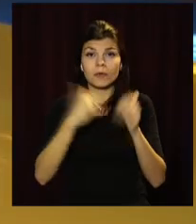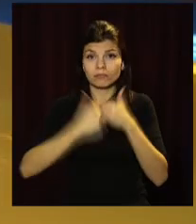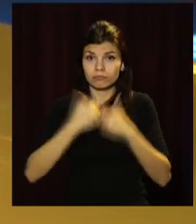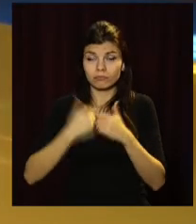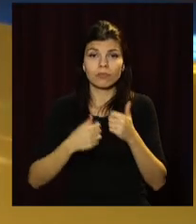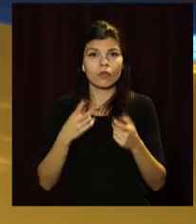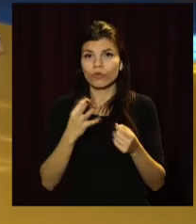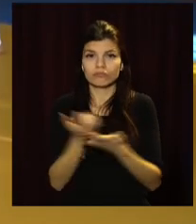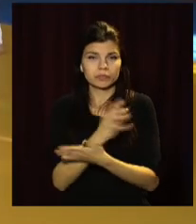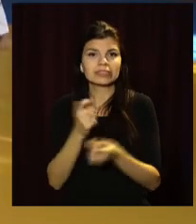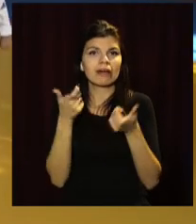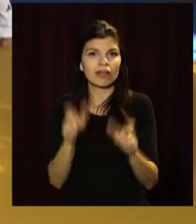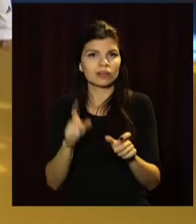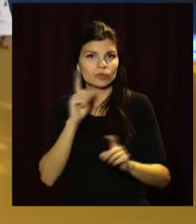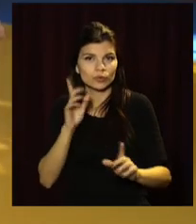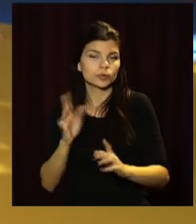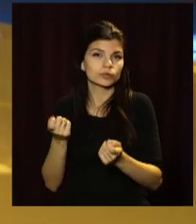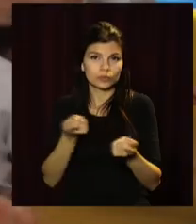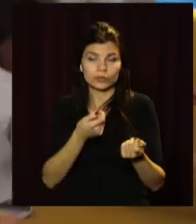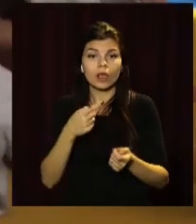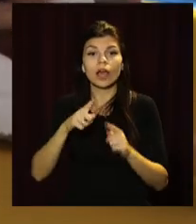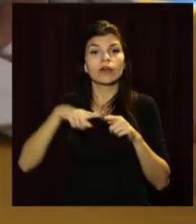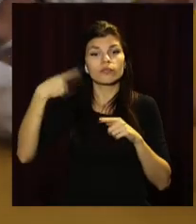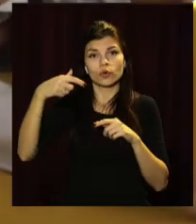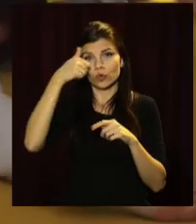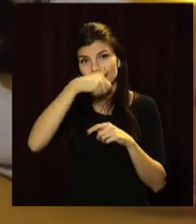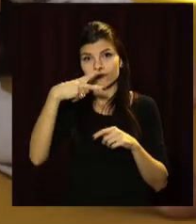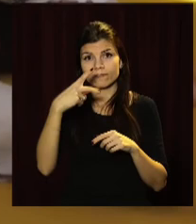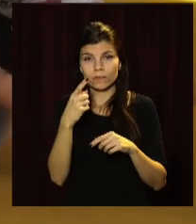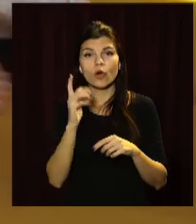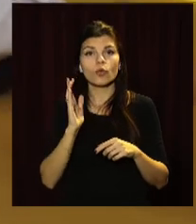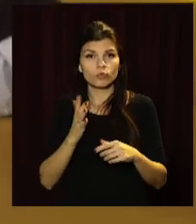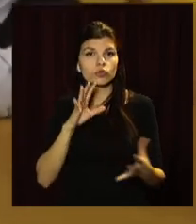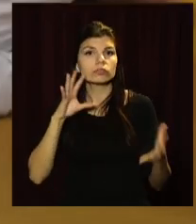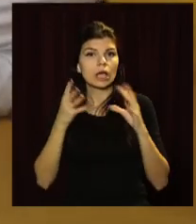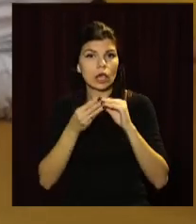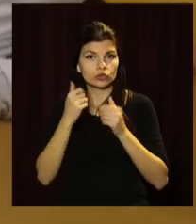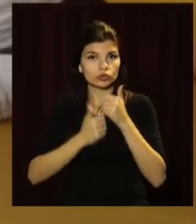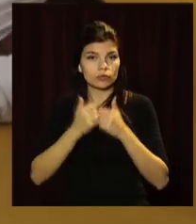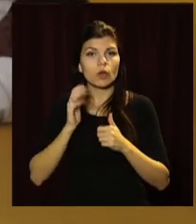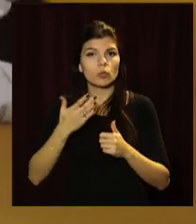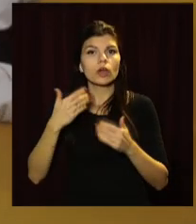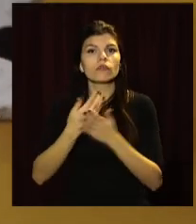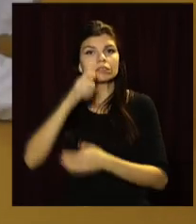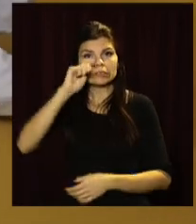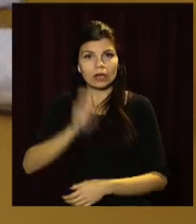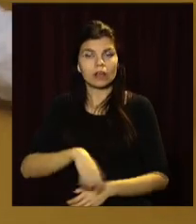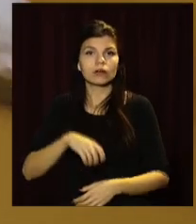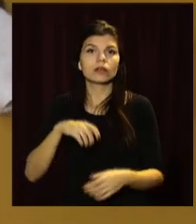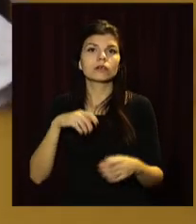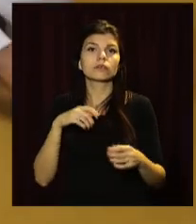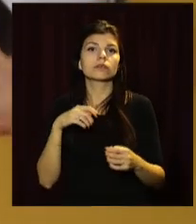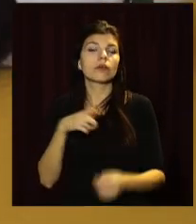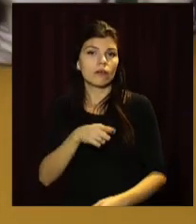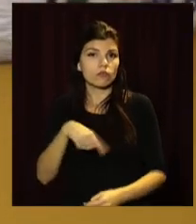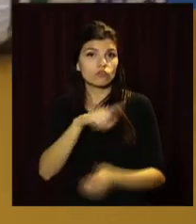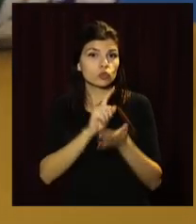2021 року дитяча ліга «Дзюдо» має пройти у загальнонаціональному форматі. Це десь новий старт змаганням «Стінка на стінку». Вони